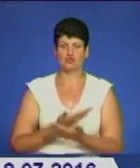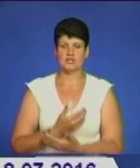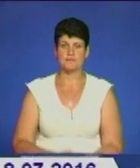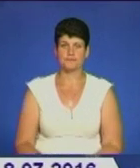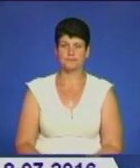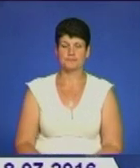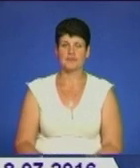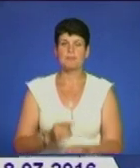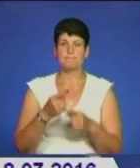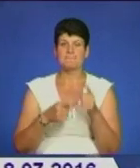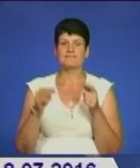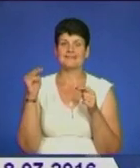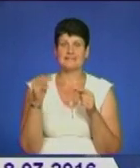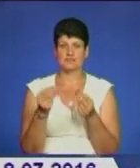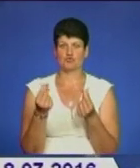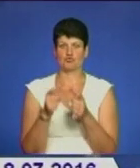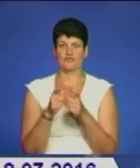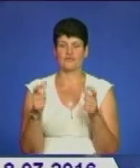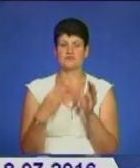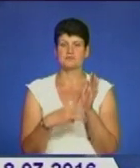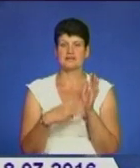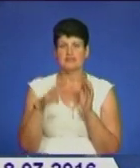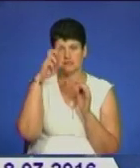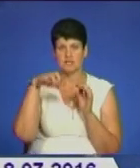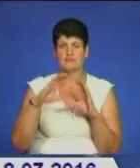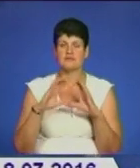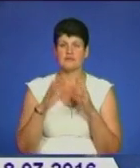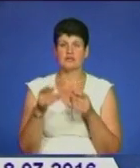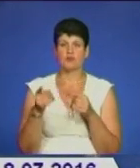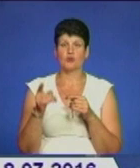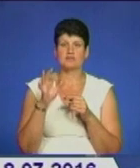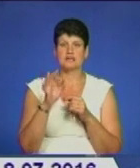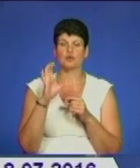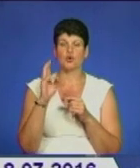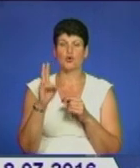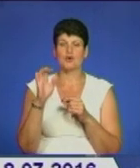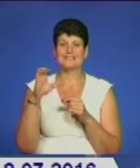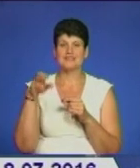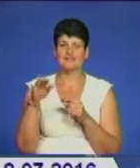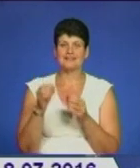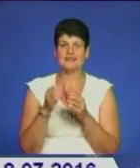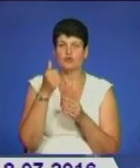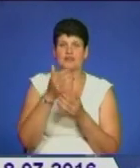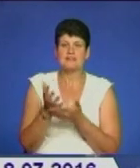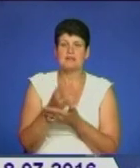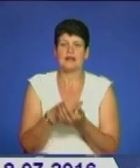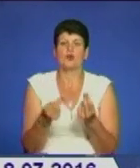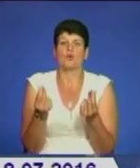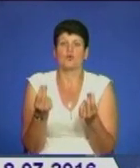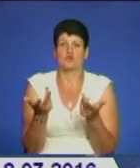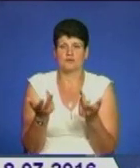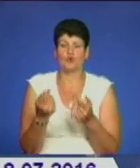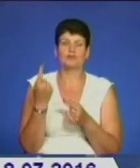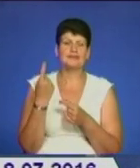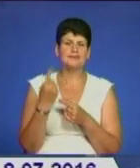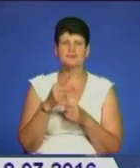Пів тисячі банкнот із 80 країн світу. Тернополянин Олександр Костів понад 10 років збирає грошові одиниці. Про один